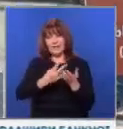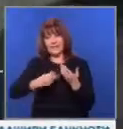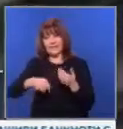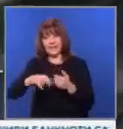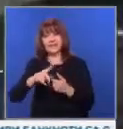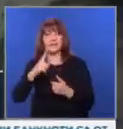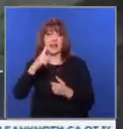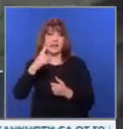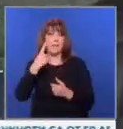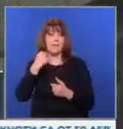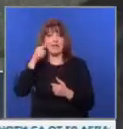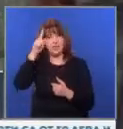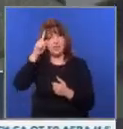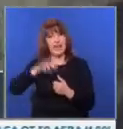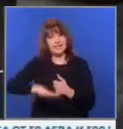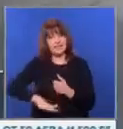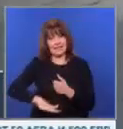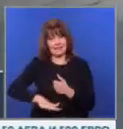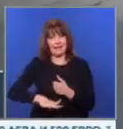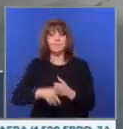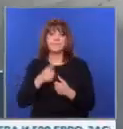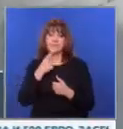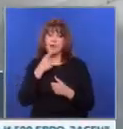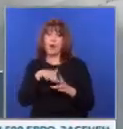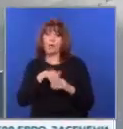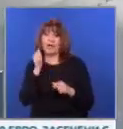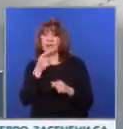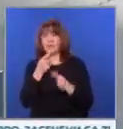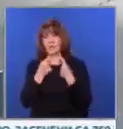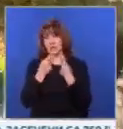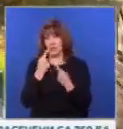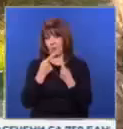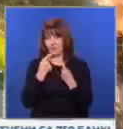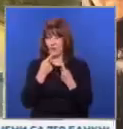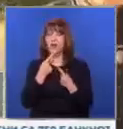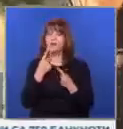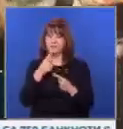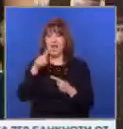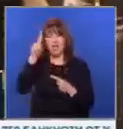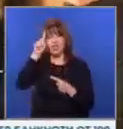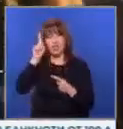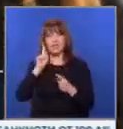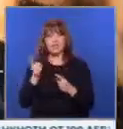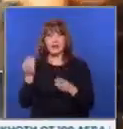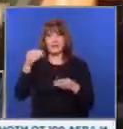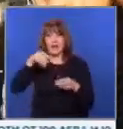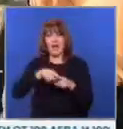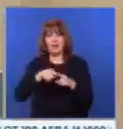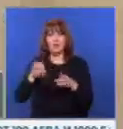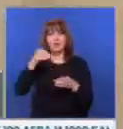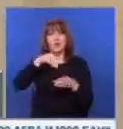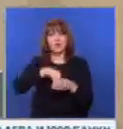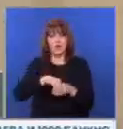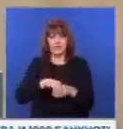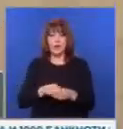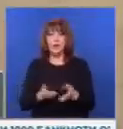отказва да даде показания. Затова и от Сдружение Ангелите на пътя ще сезират прокуратурата жената да бъде призована като съучастник. По-рано от